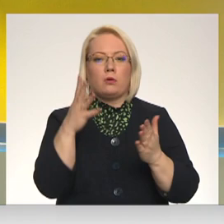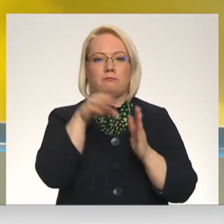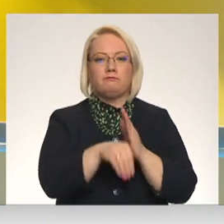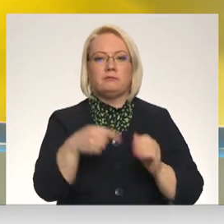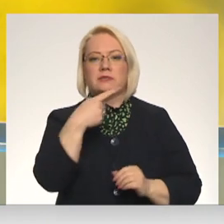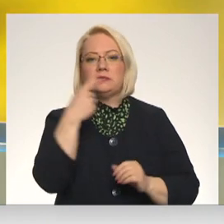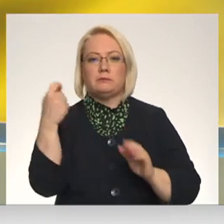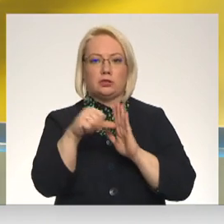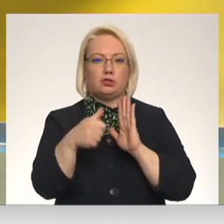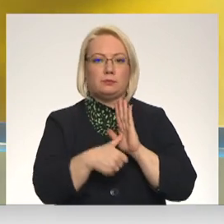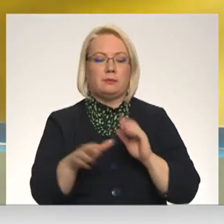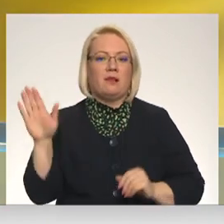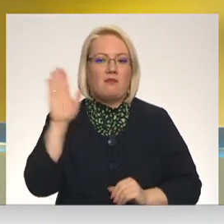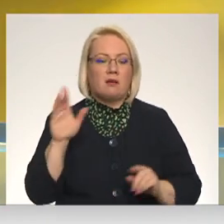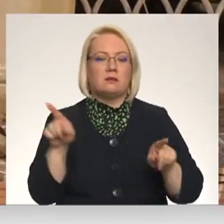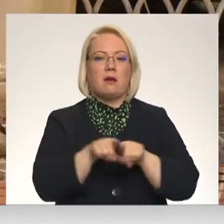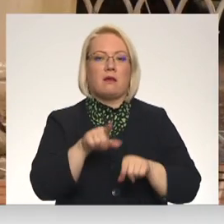valstis, arī Latvija.